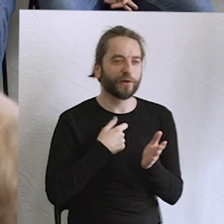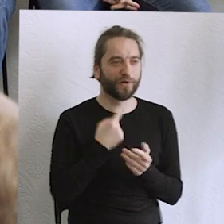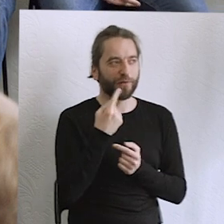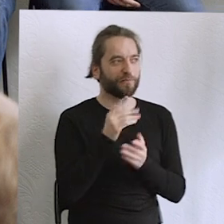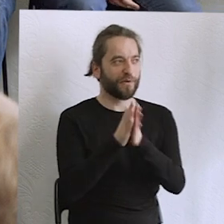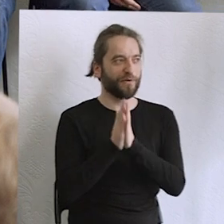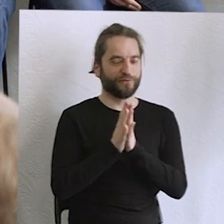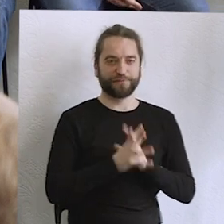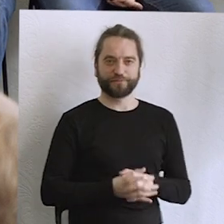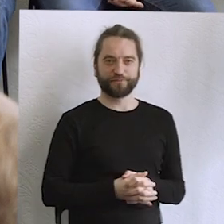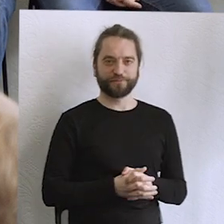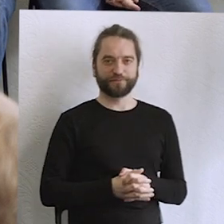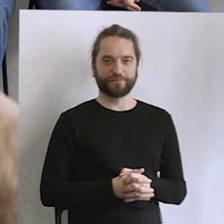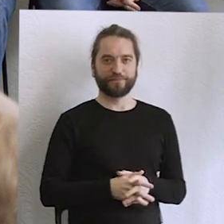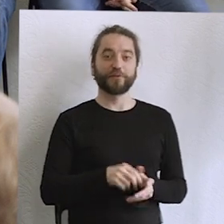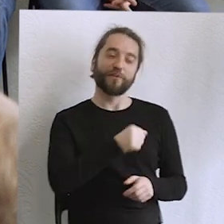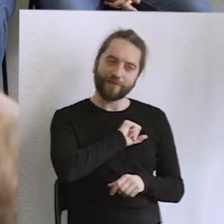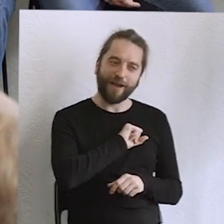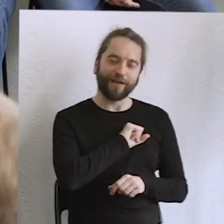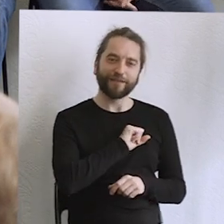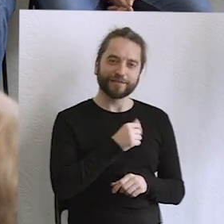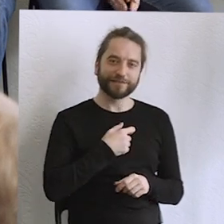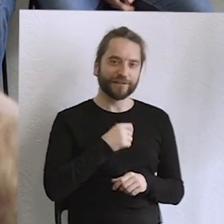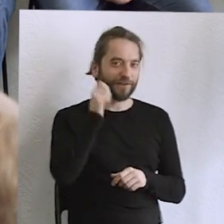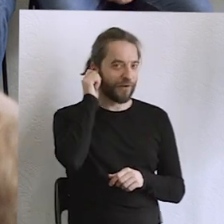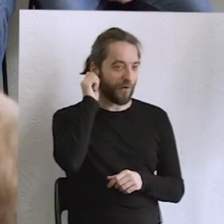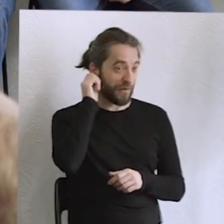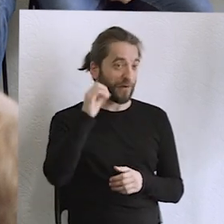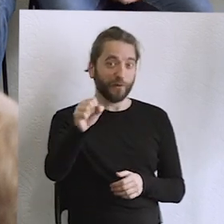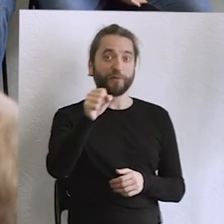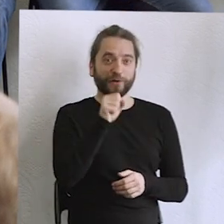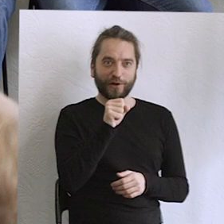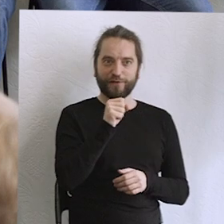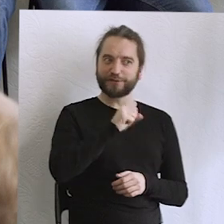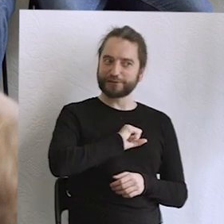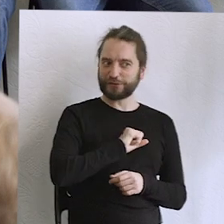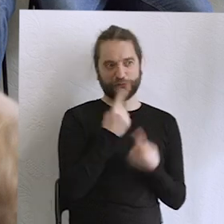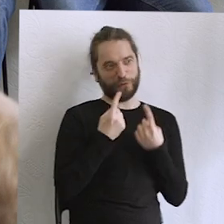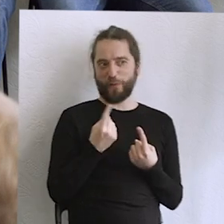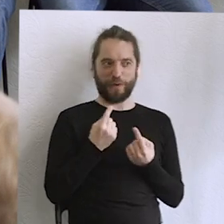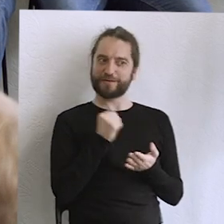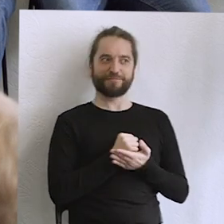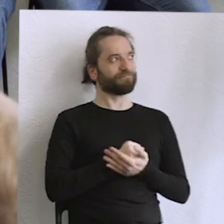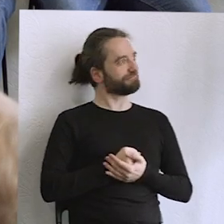żeby zadały pytanie. Dziękuję. Fajnie, można być kobietą i dostać mikrofon. Okej, to